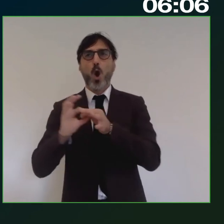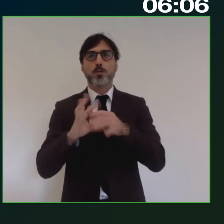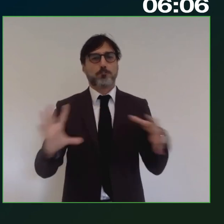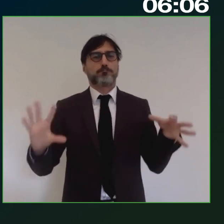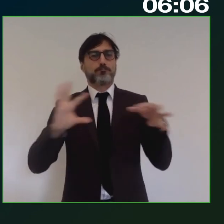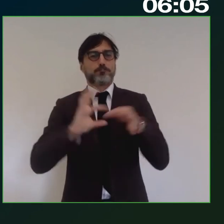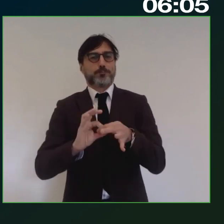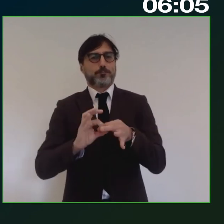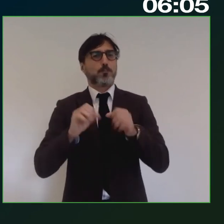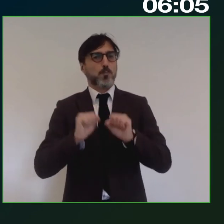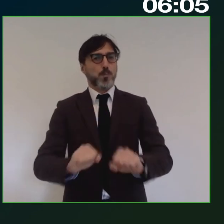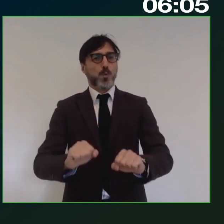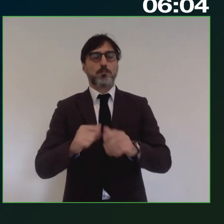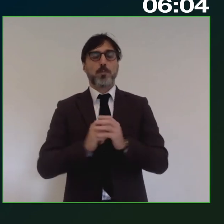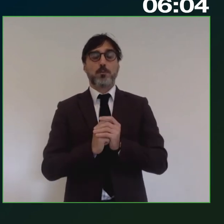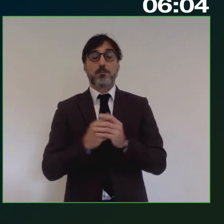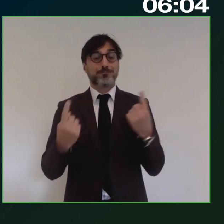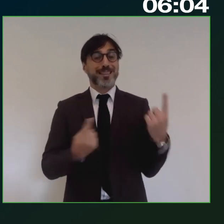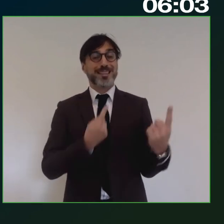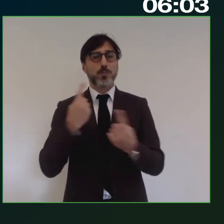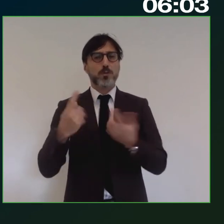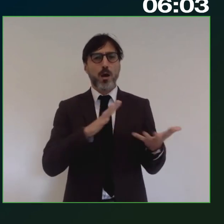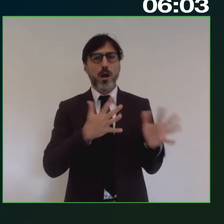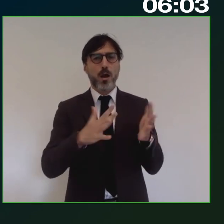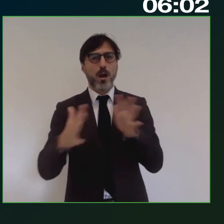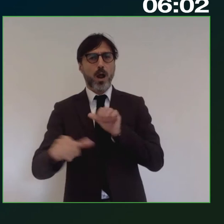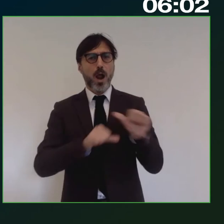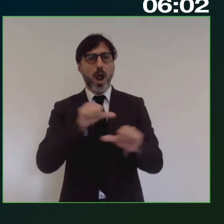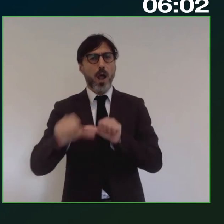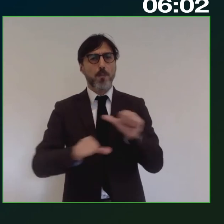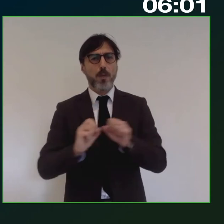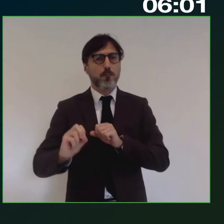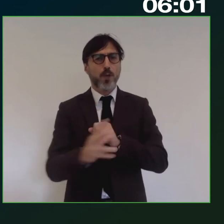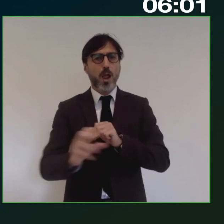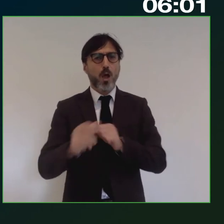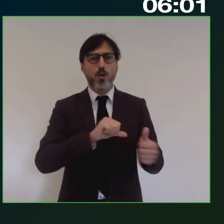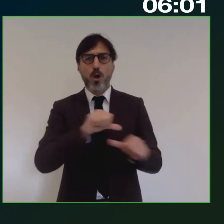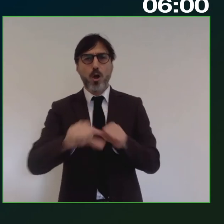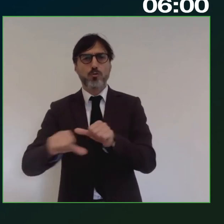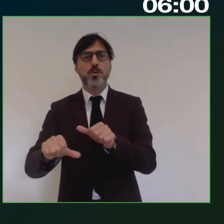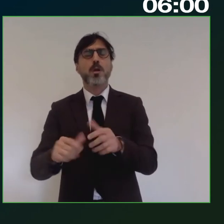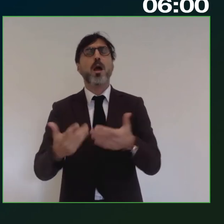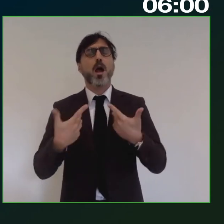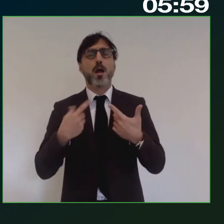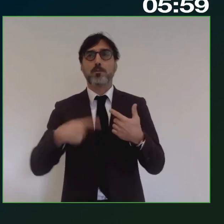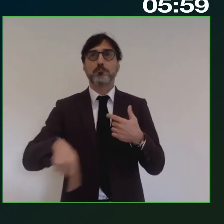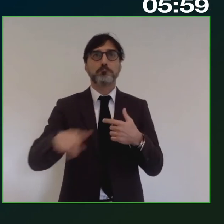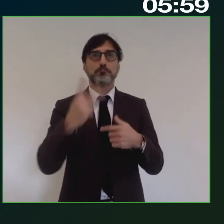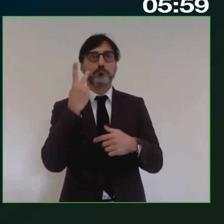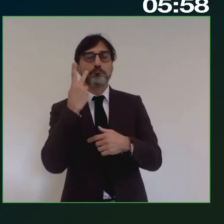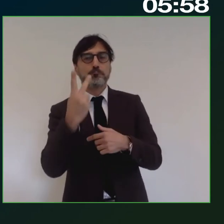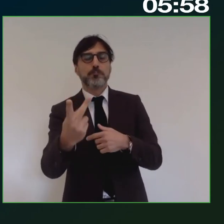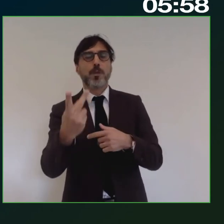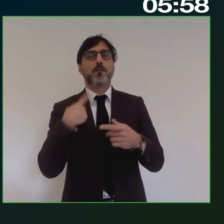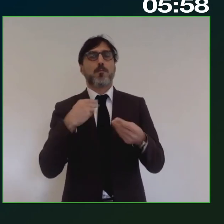dentro un quadro di repentine trasformazioni noi stiamo guardando a